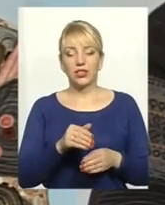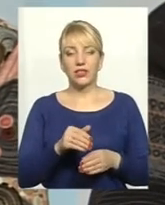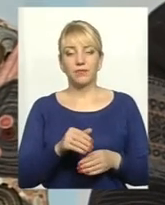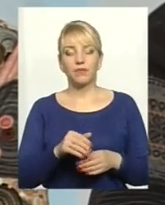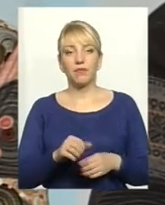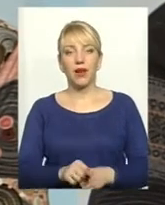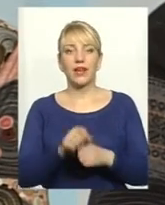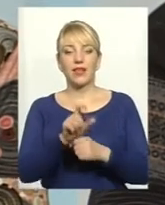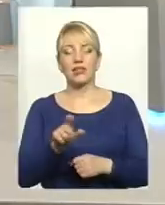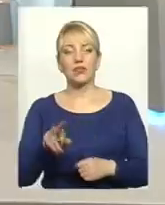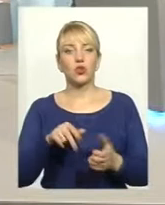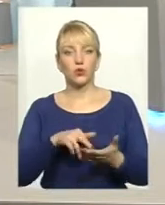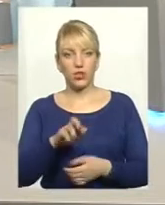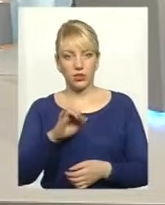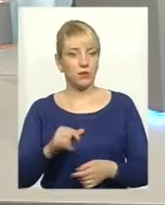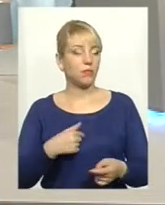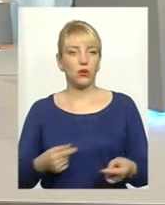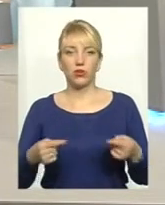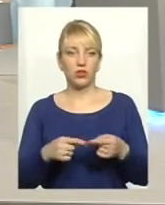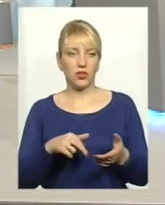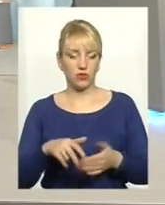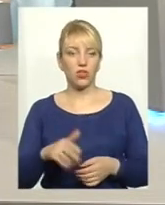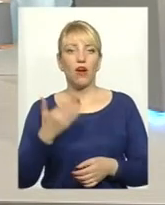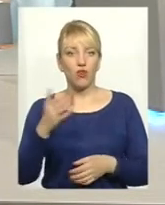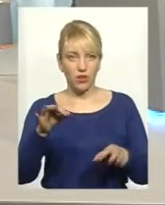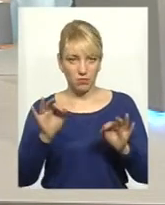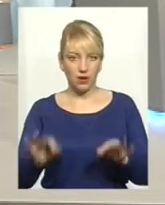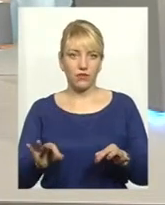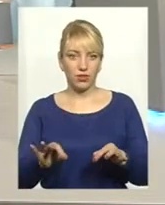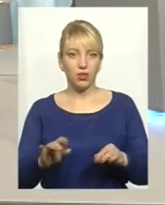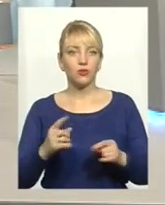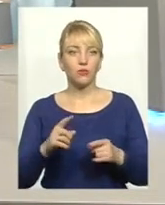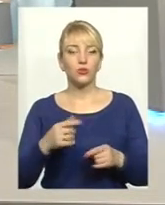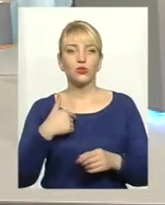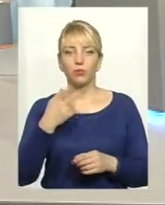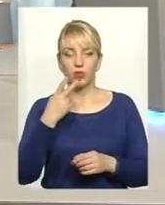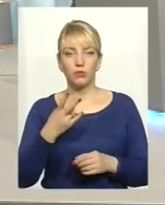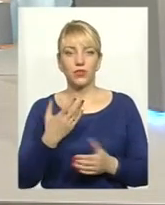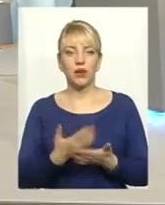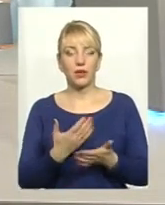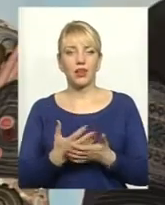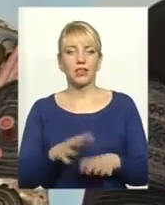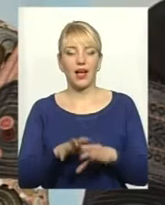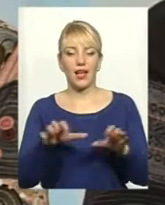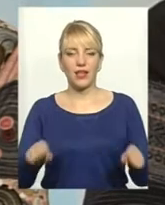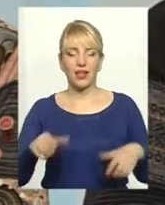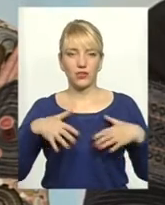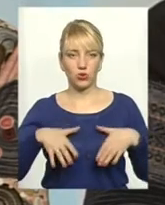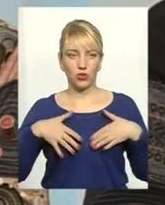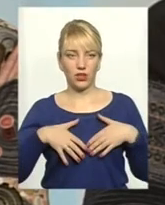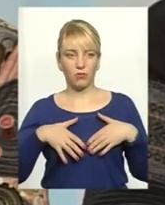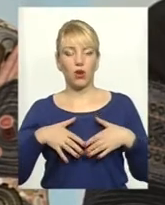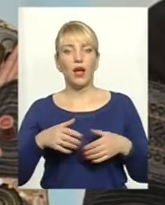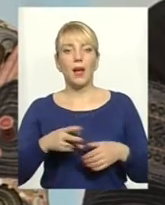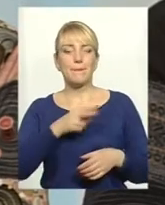каже, ми б вийшли однозначно. Вони праві, тому що навіть подивимося анексія Криму. Медалі за анексію Криму,